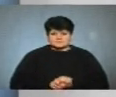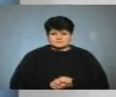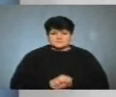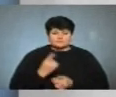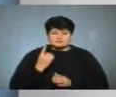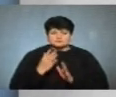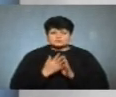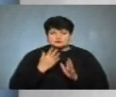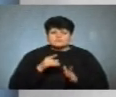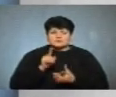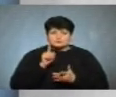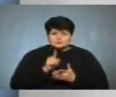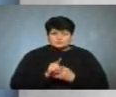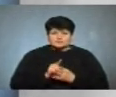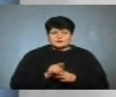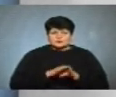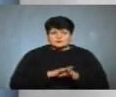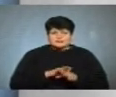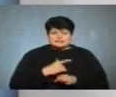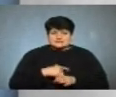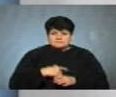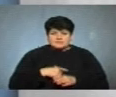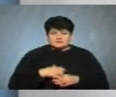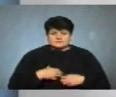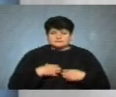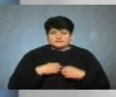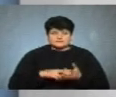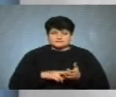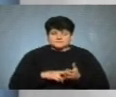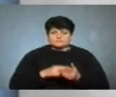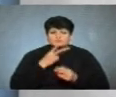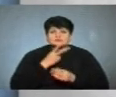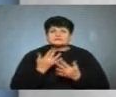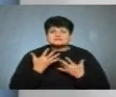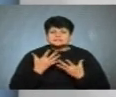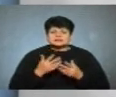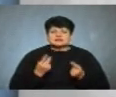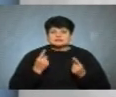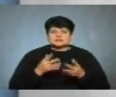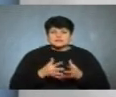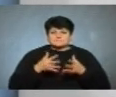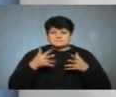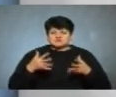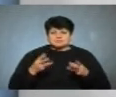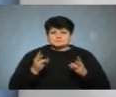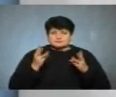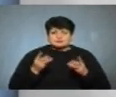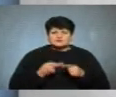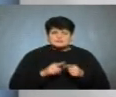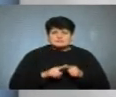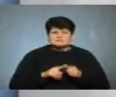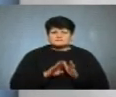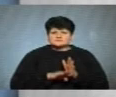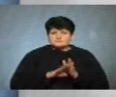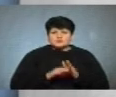Насамперед, ви повинні опанувати себе і не панікувати. Подивитися, наскільки великі масштаби загорання. Якщо це щось незначне і ви можете